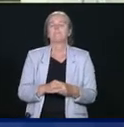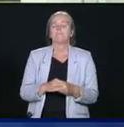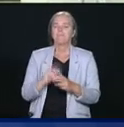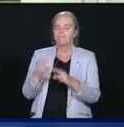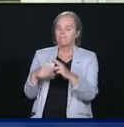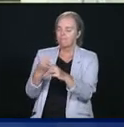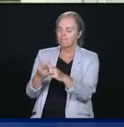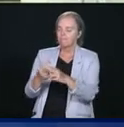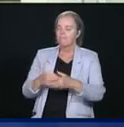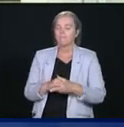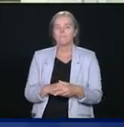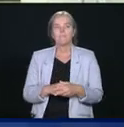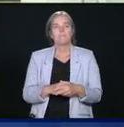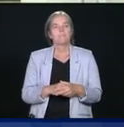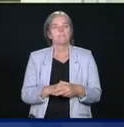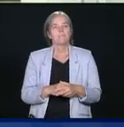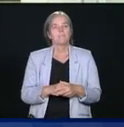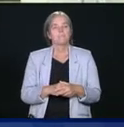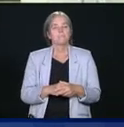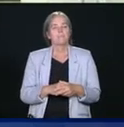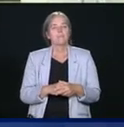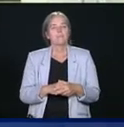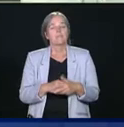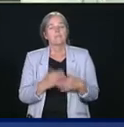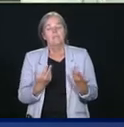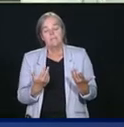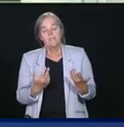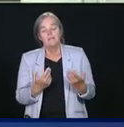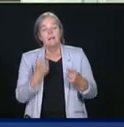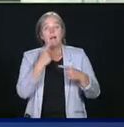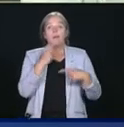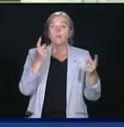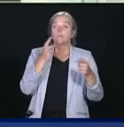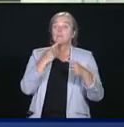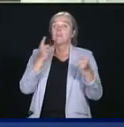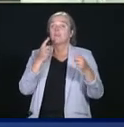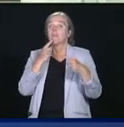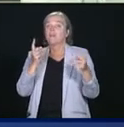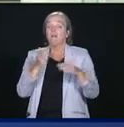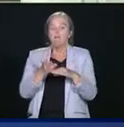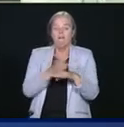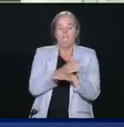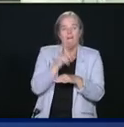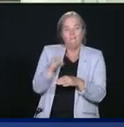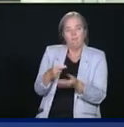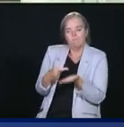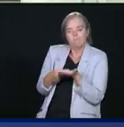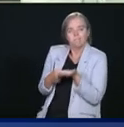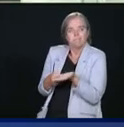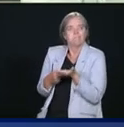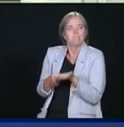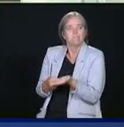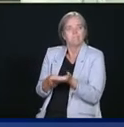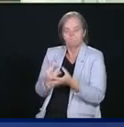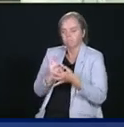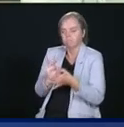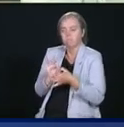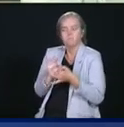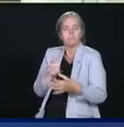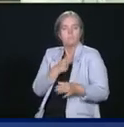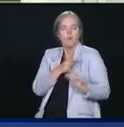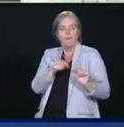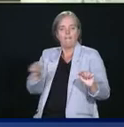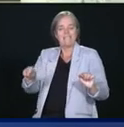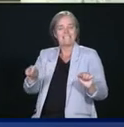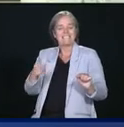annonces à venir vont nécessiter une collaboration avec les provinces qui sont responsables des municipalités.